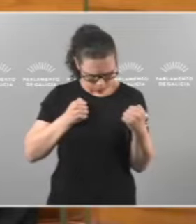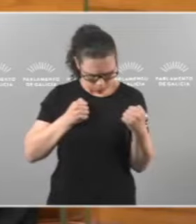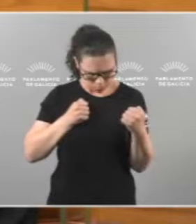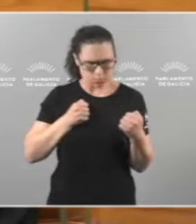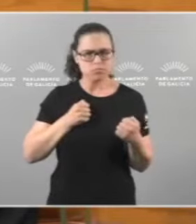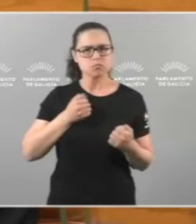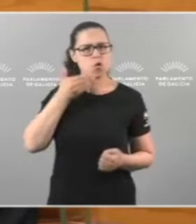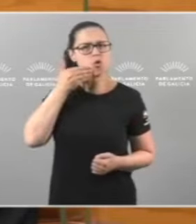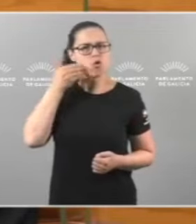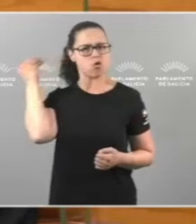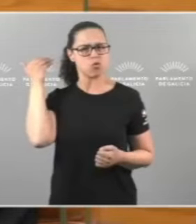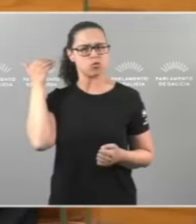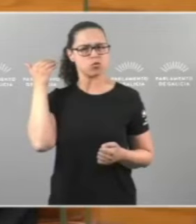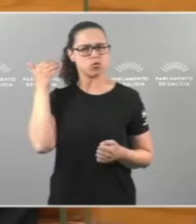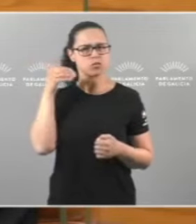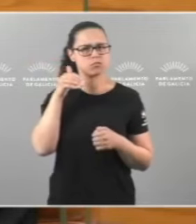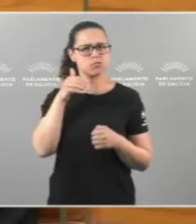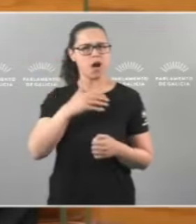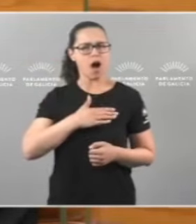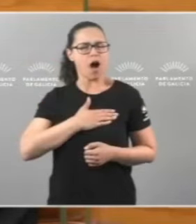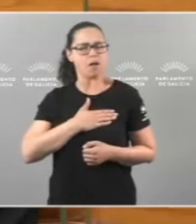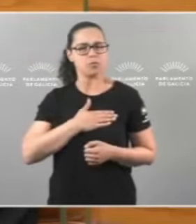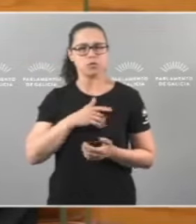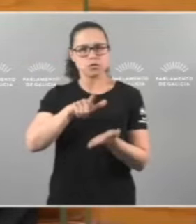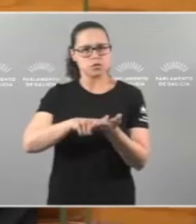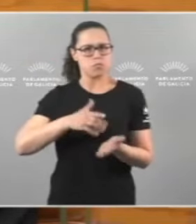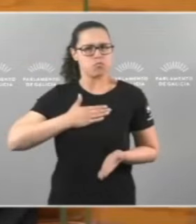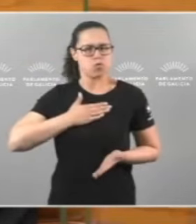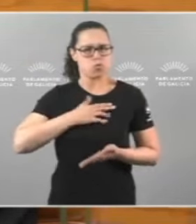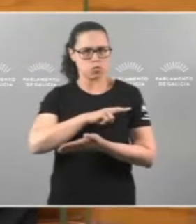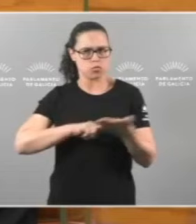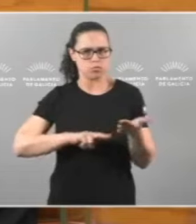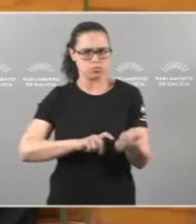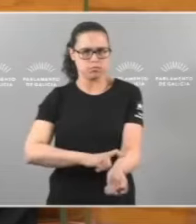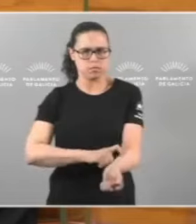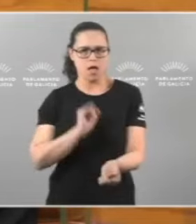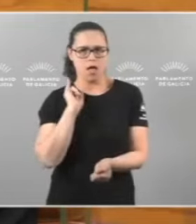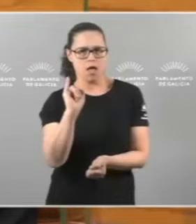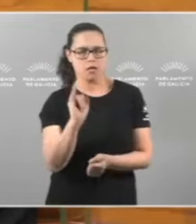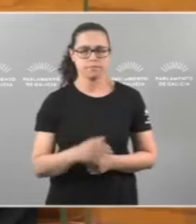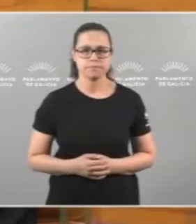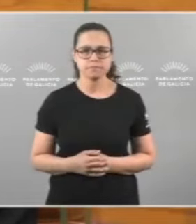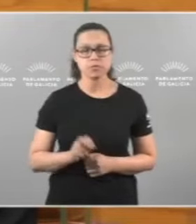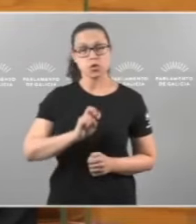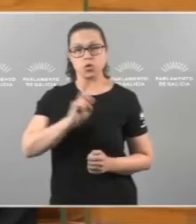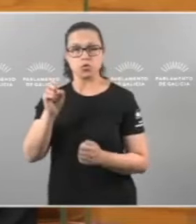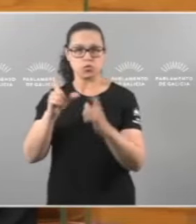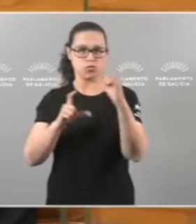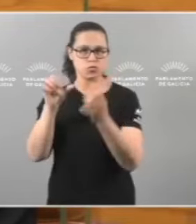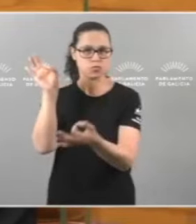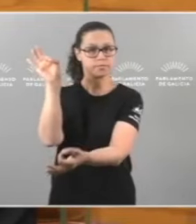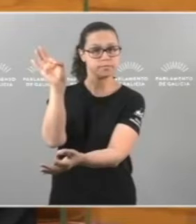orgullo e amor de ter unha lingua propia. E non sei se ve esta outra foto.